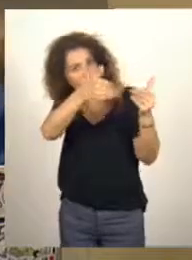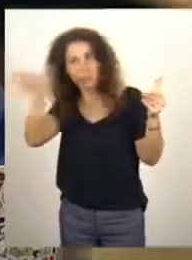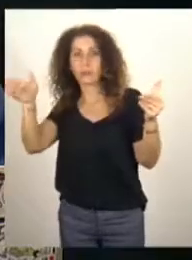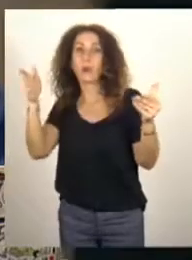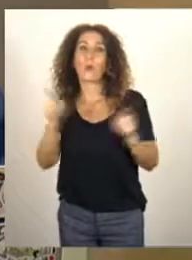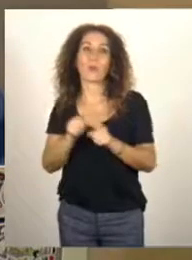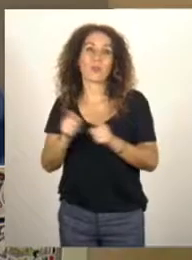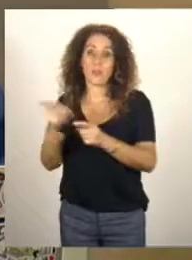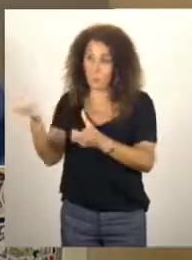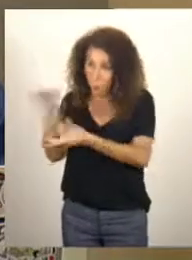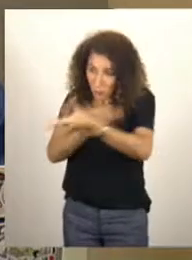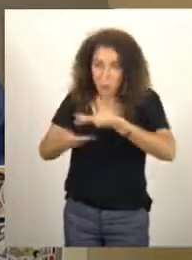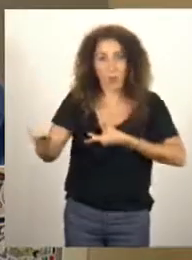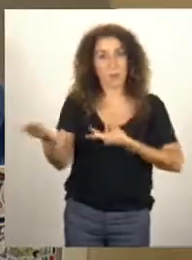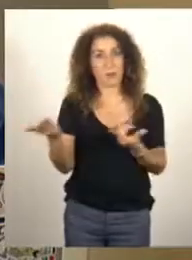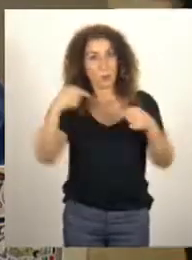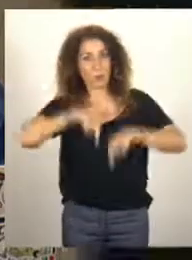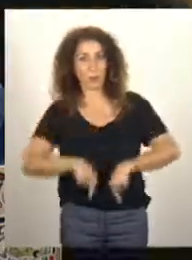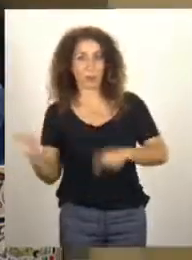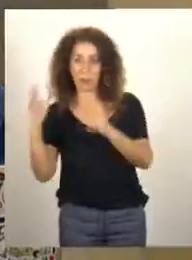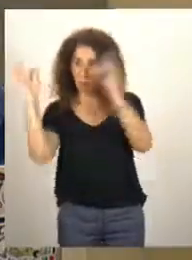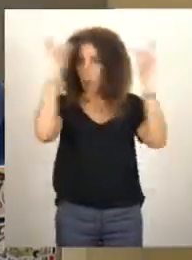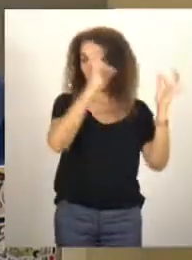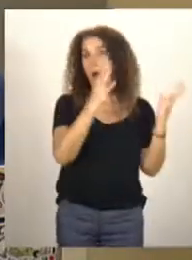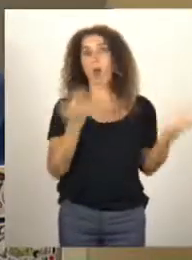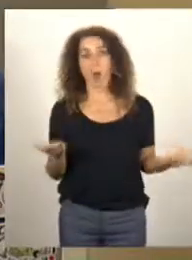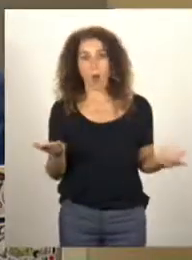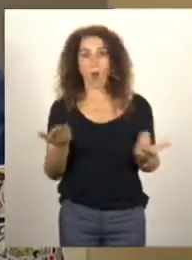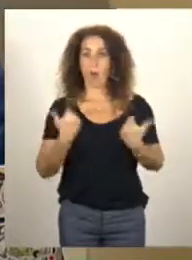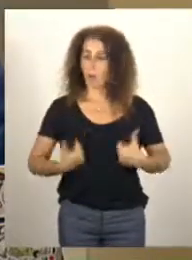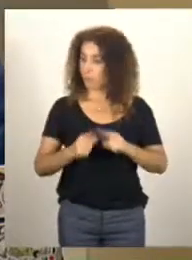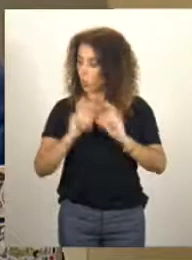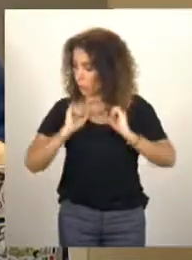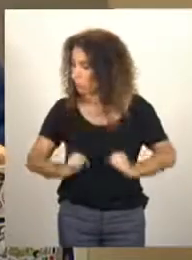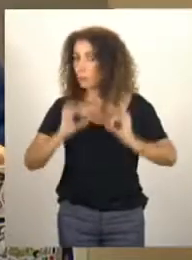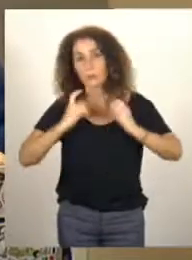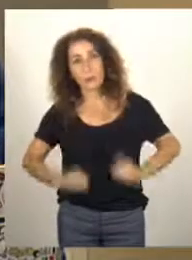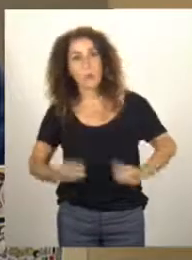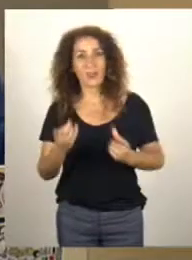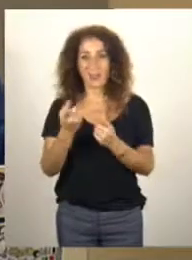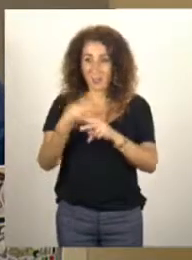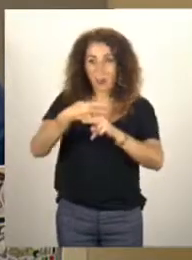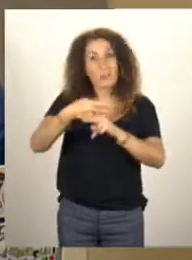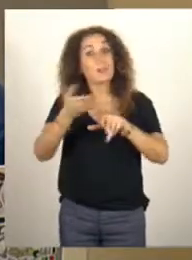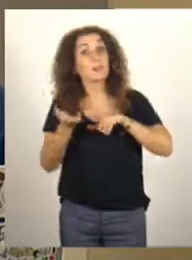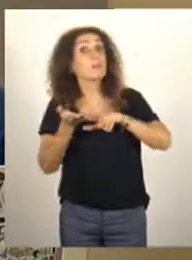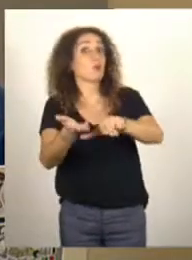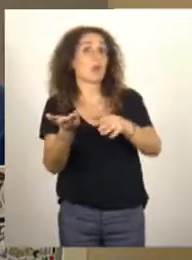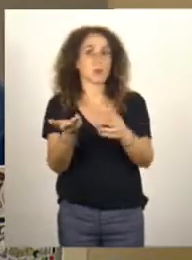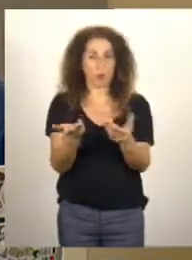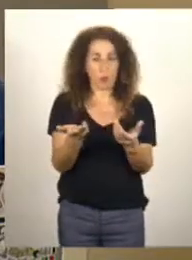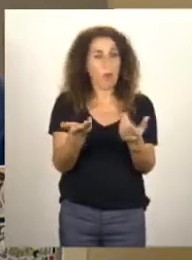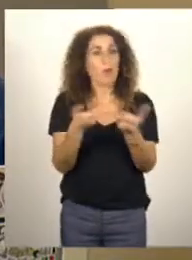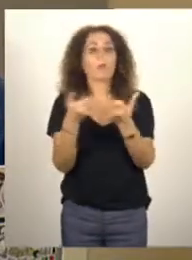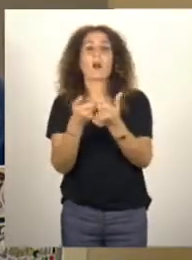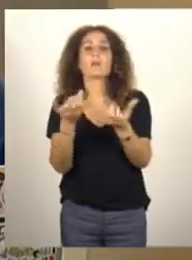à la place du gouvernement, des parlementaires donc à travers des outils de simulation qui ont été proposés par